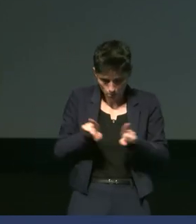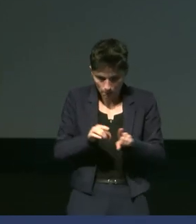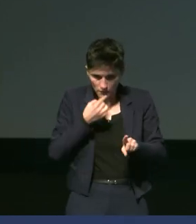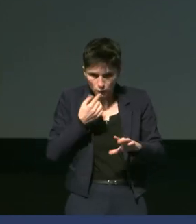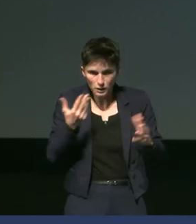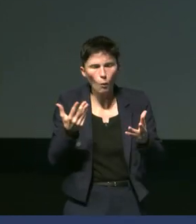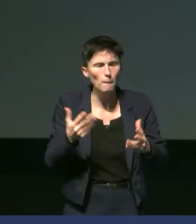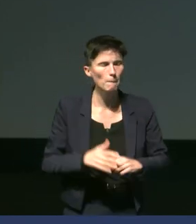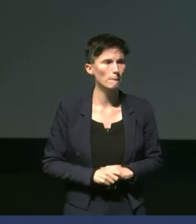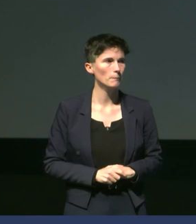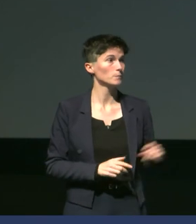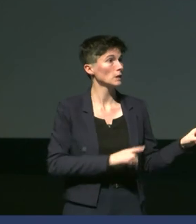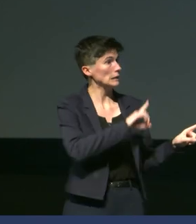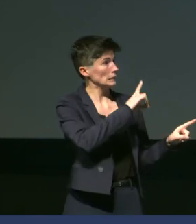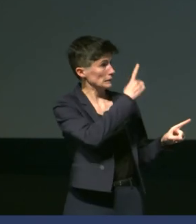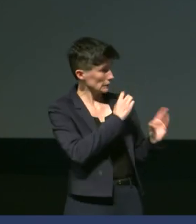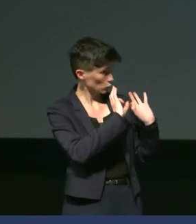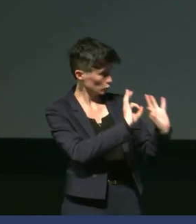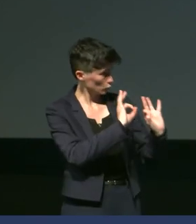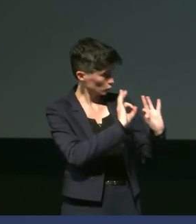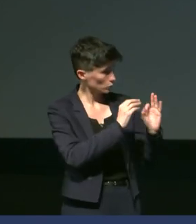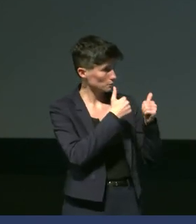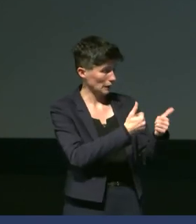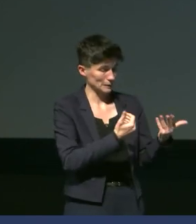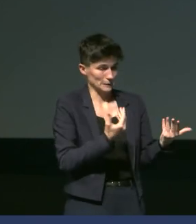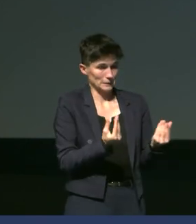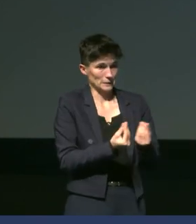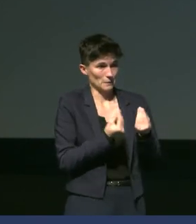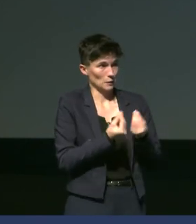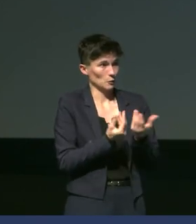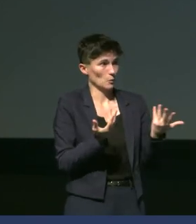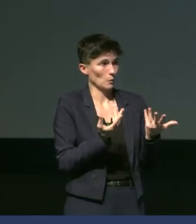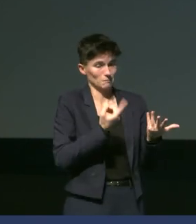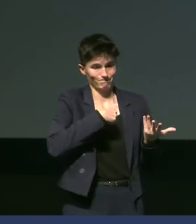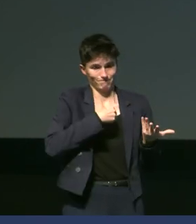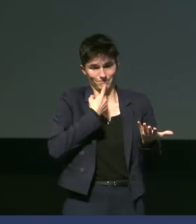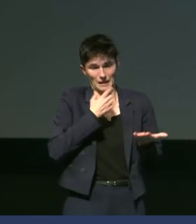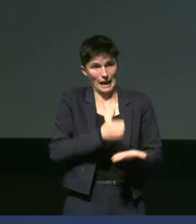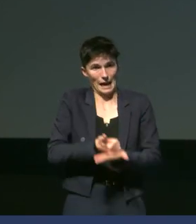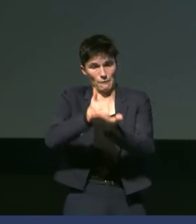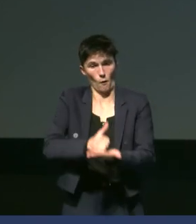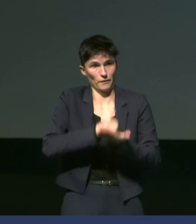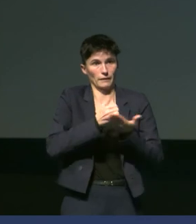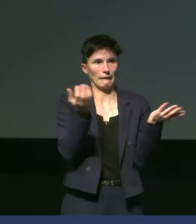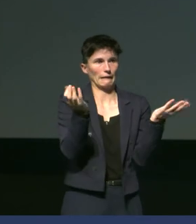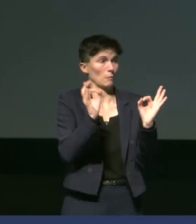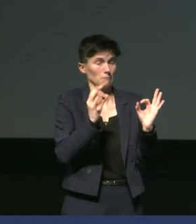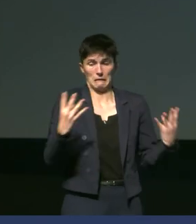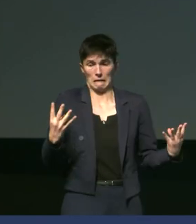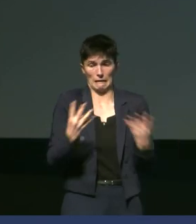C'est une très bonne question et malheureusement la réponse c qu'il n'y a absolument pas d'entraide. C'est la guerre.